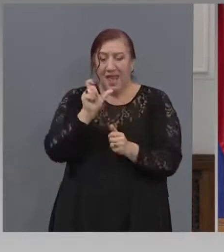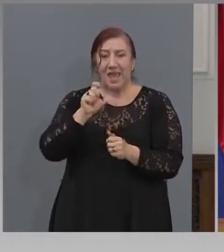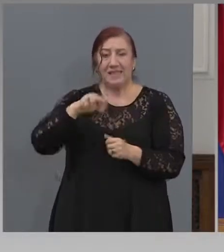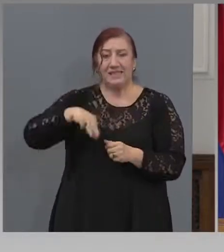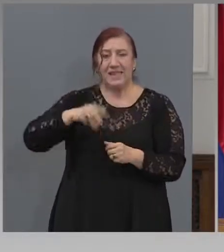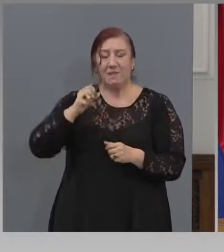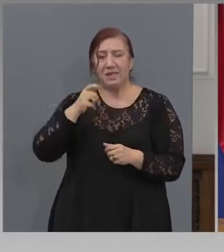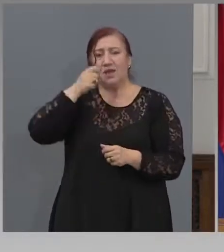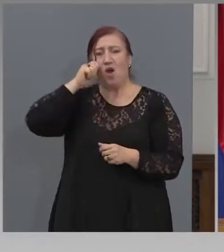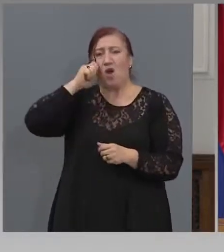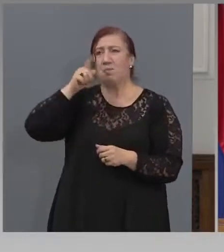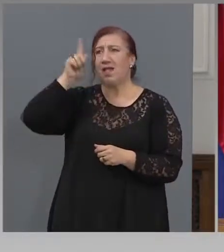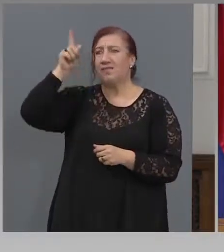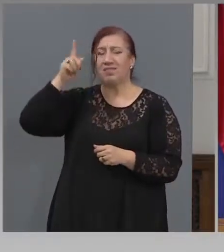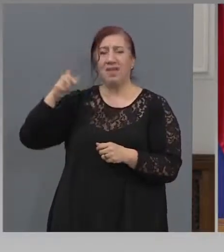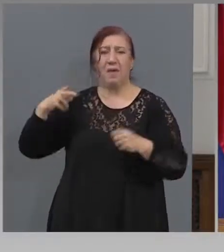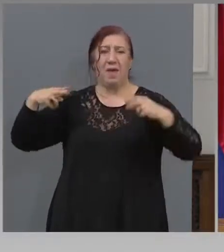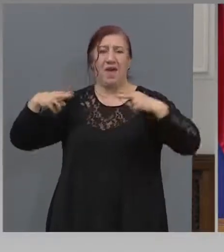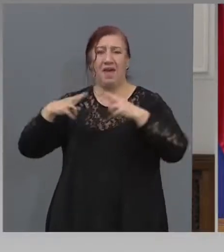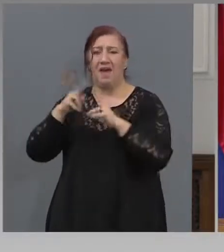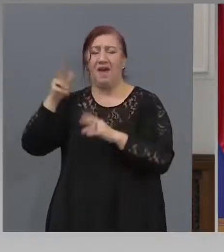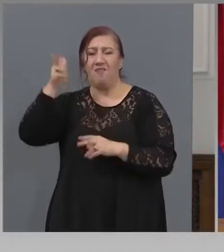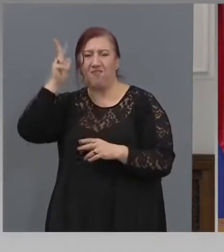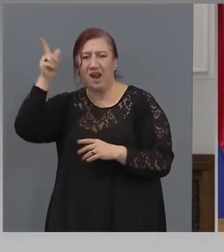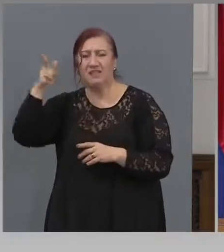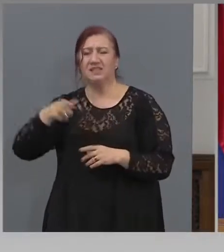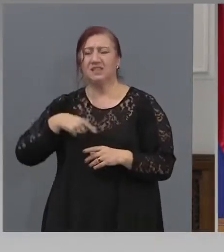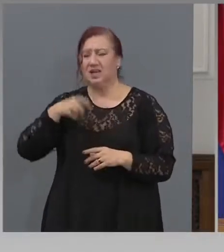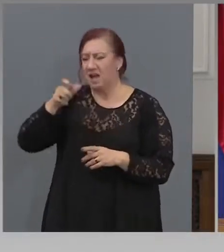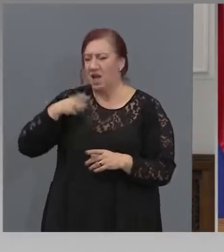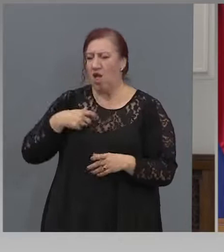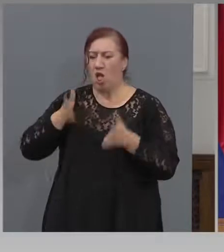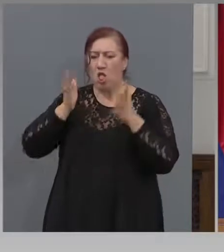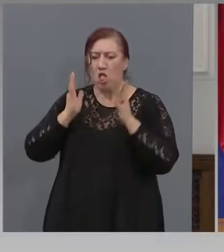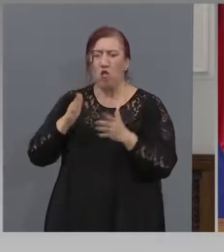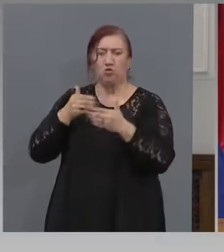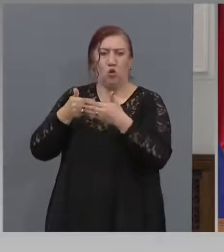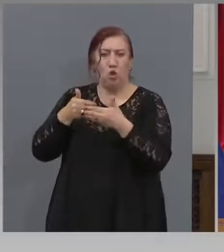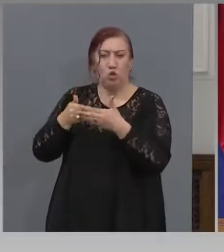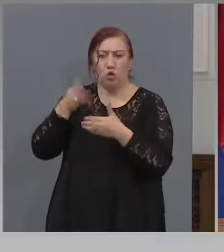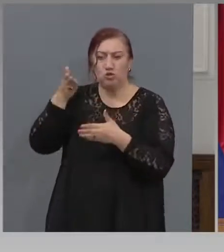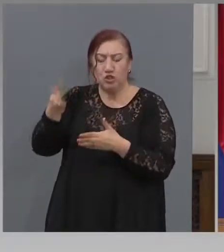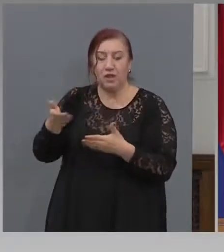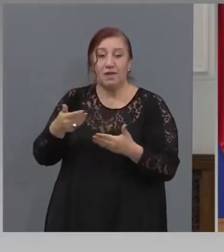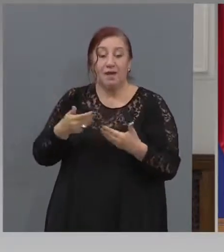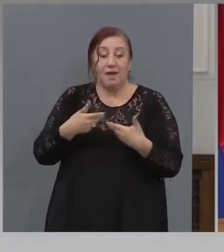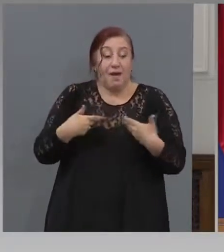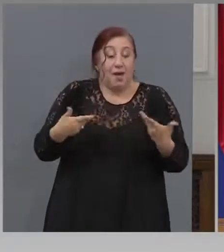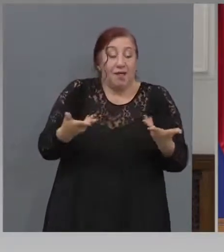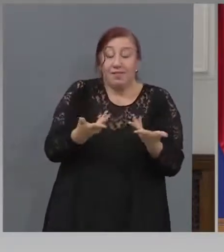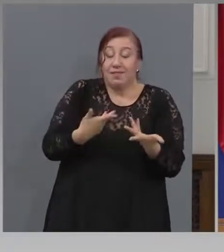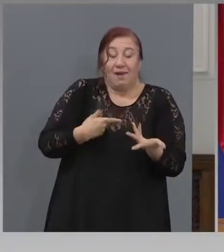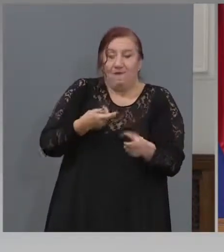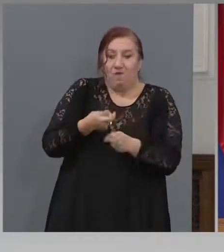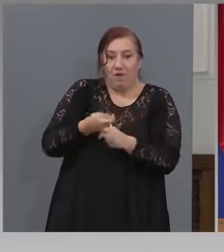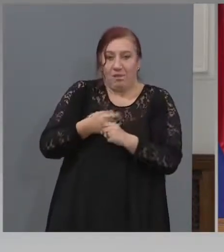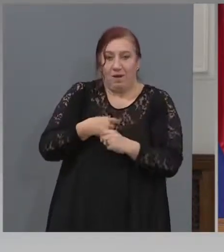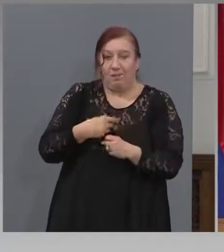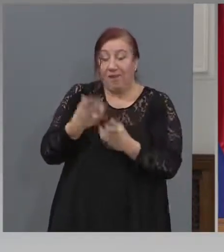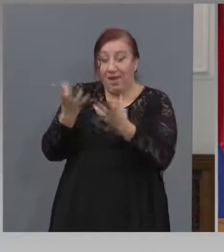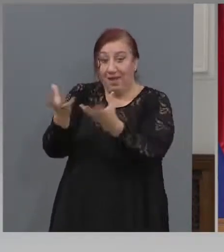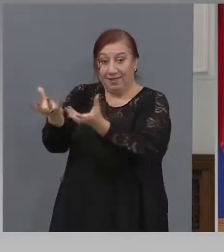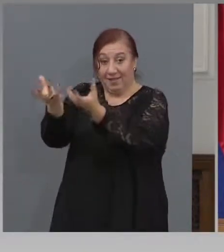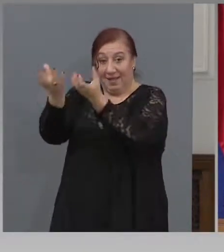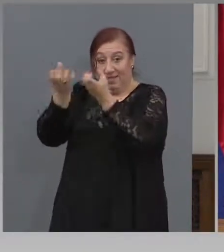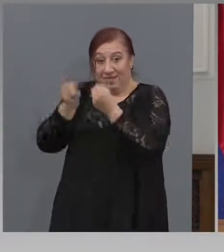оплакват се от французите, че се държат лошо с тях. И ние пак, какво трябва да направим? Да ги вземе отново от заразеното място,